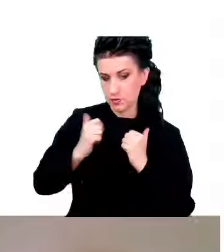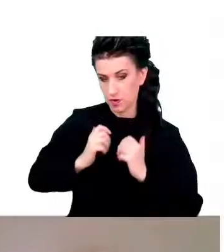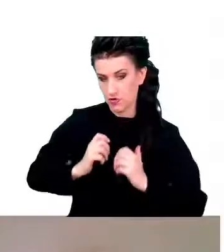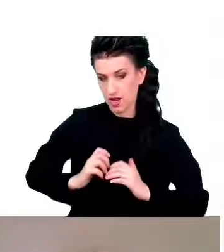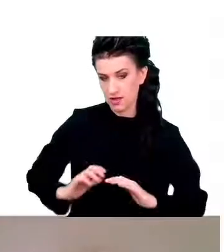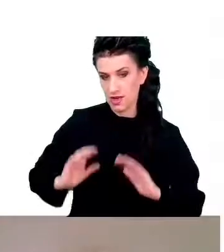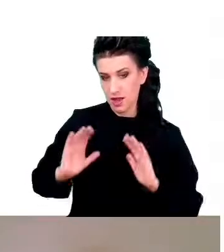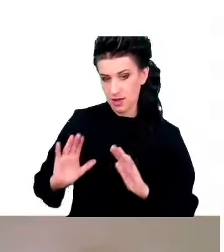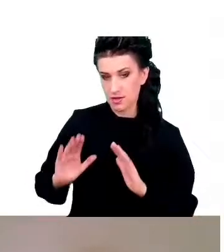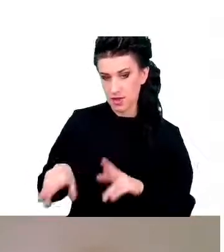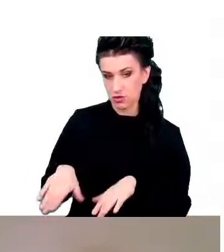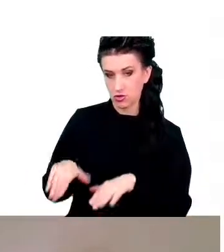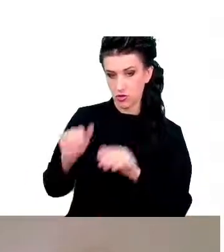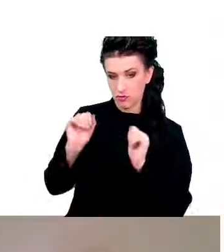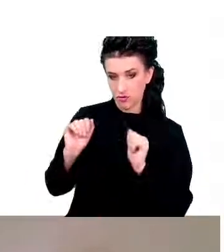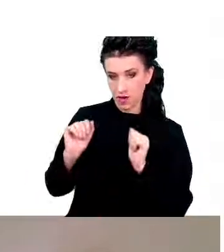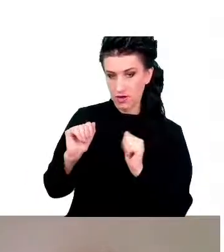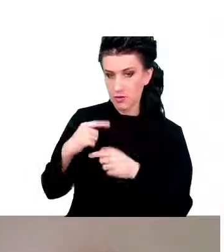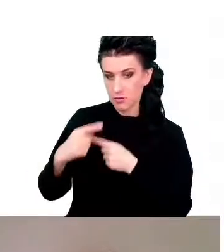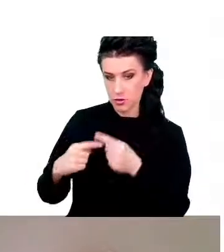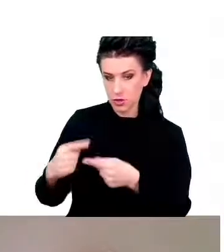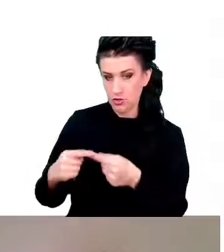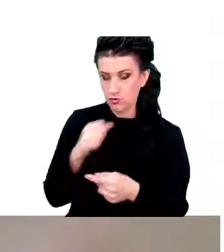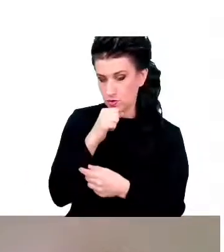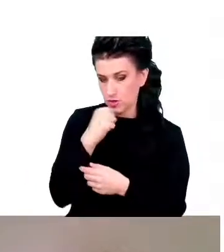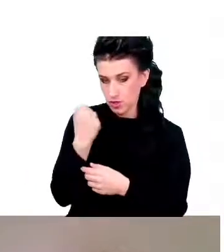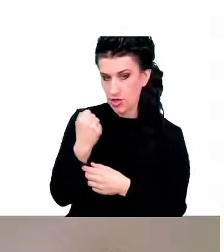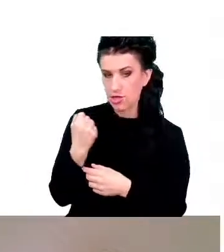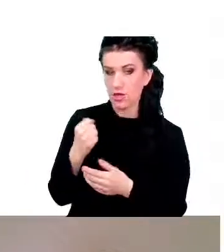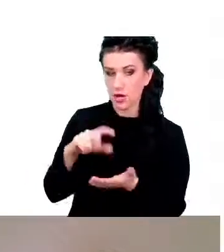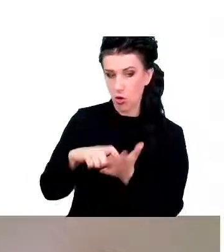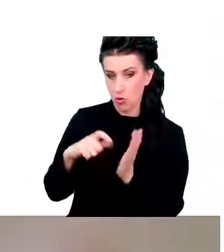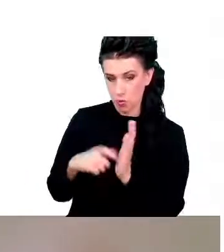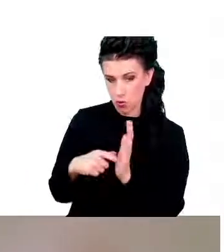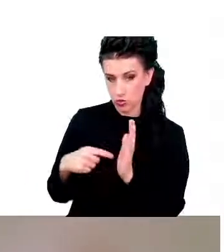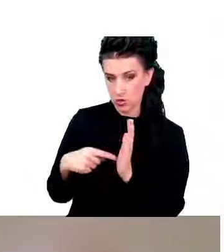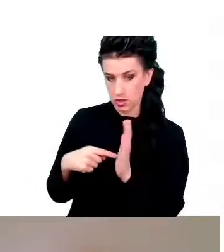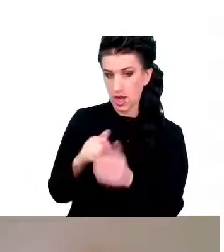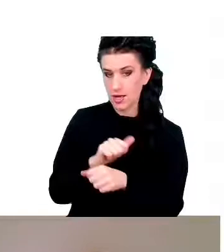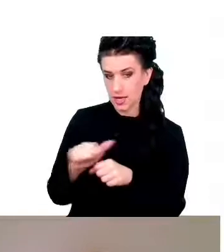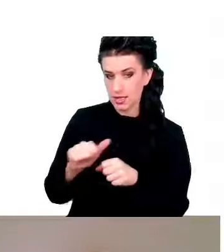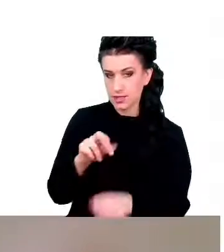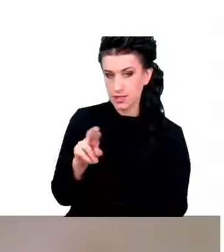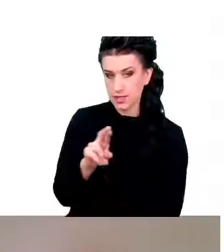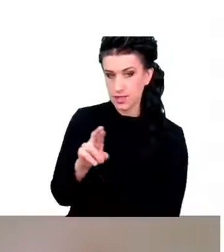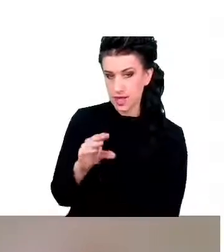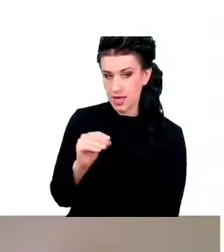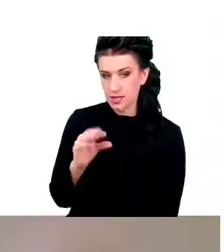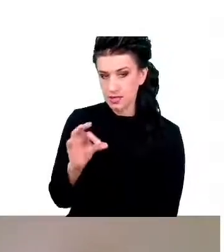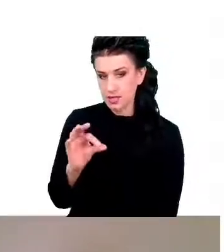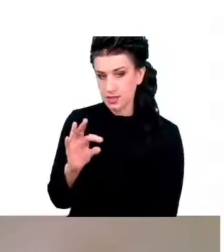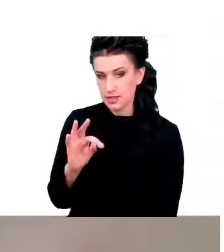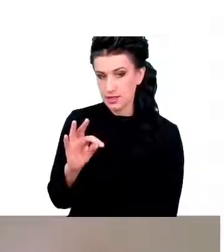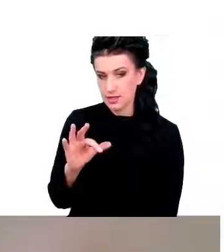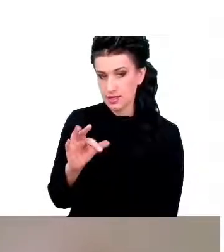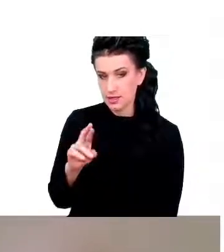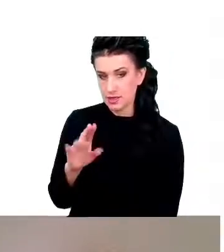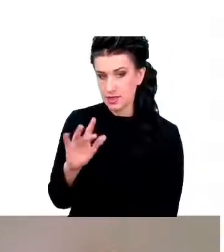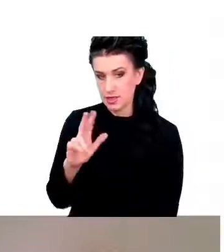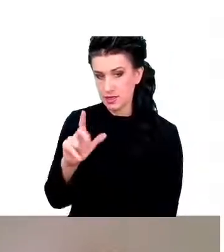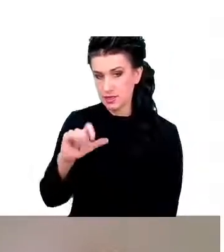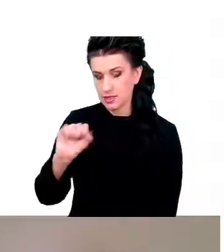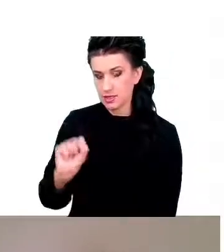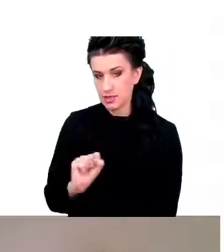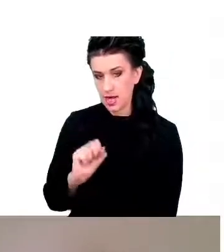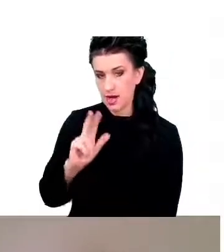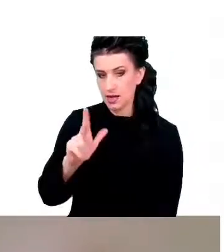nawet cofanie się procesów starzenia na poziomie komórkowym jest restrykcja kaloryczna. To na pewno większość z Państwa zna